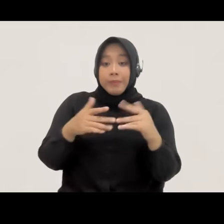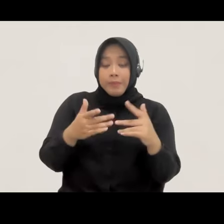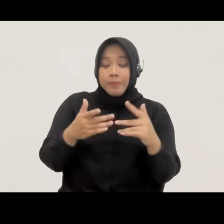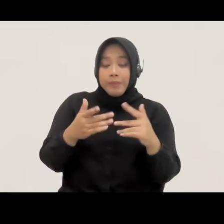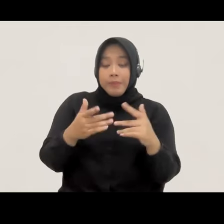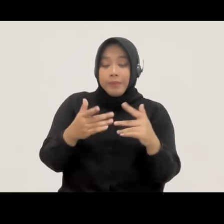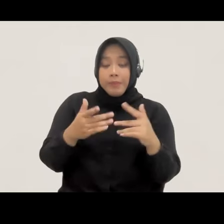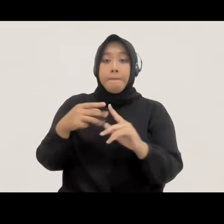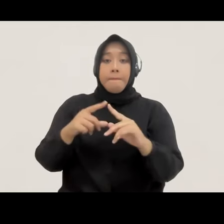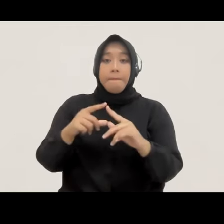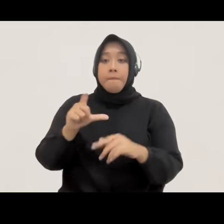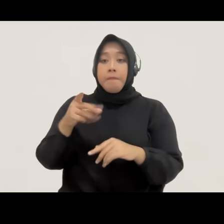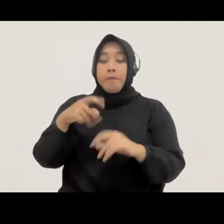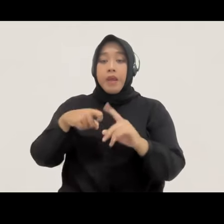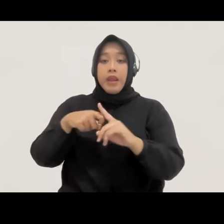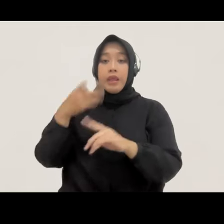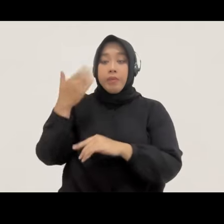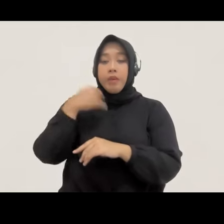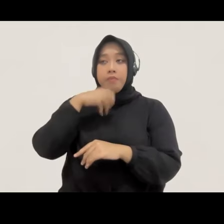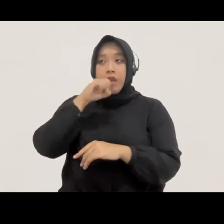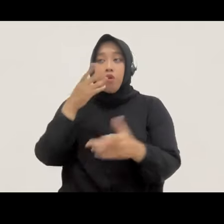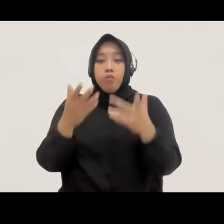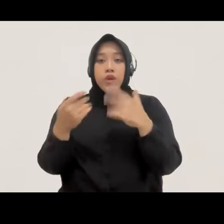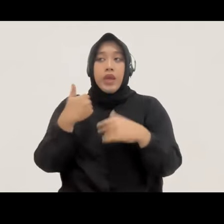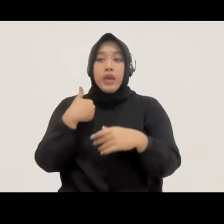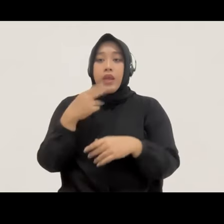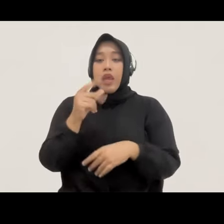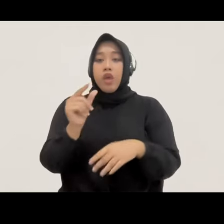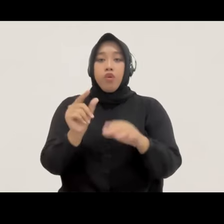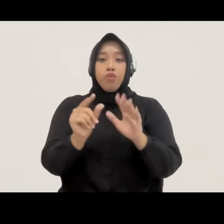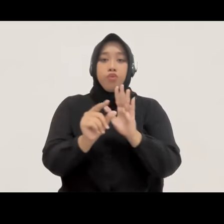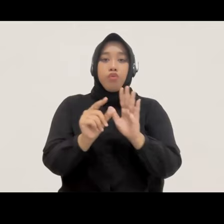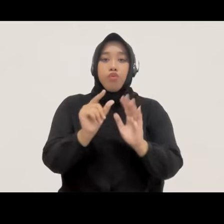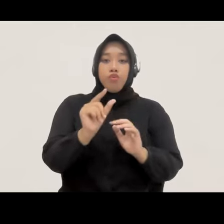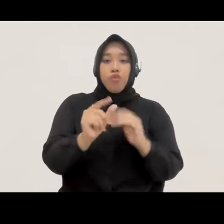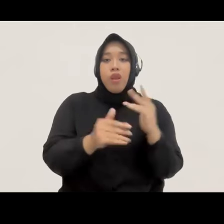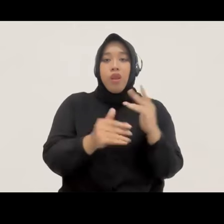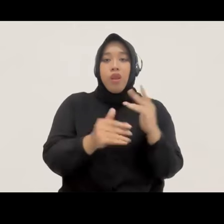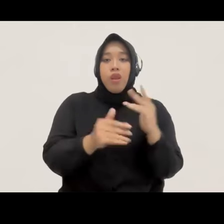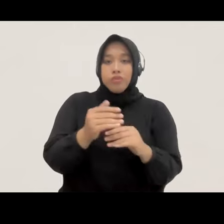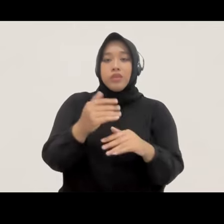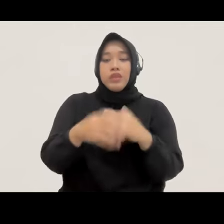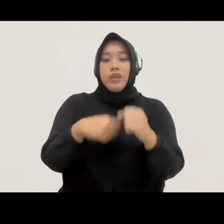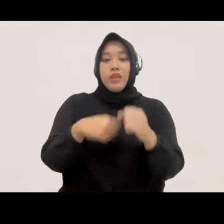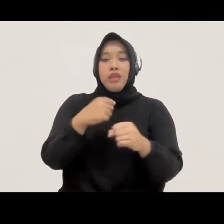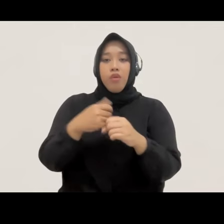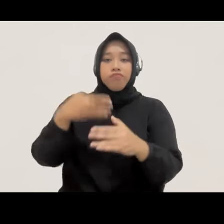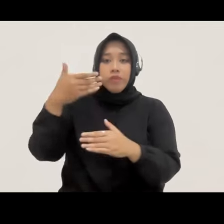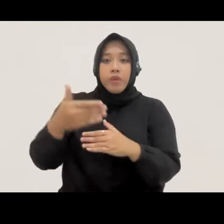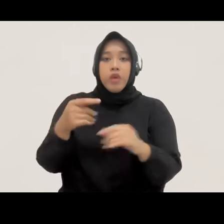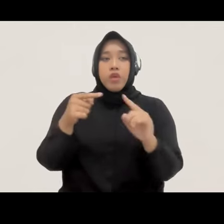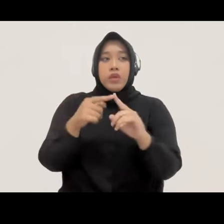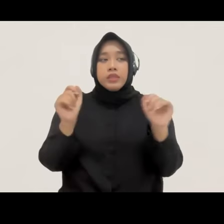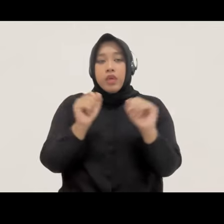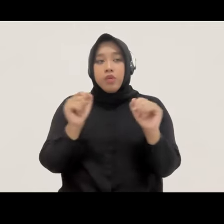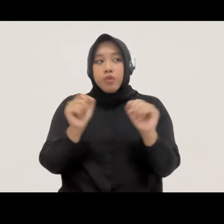di pemberitaan menyatakan bahwa ada kemungkinan bahwa RUU ini akan lanjut dibahas di periode berikutnya tergantung dari urgensi dari